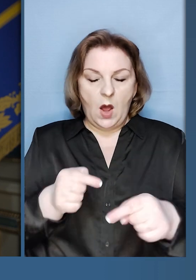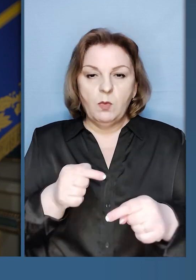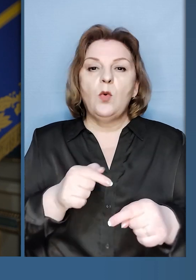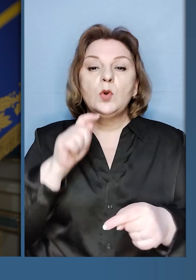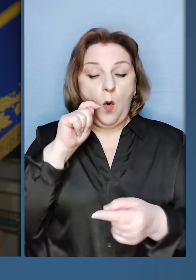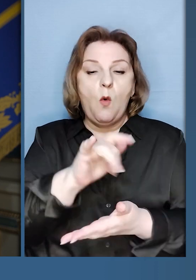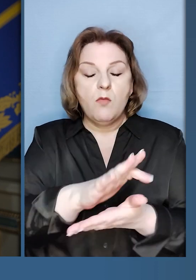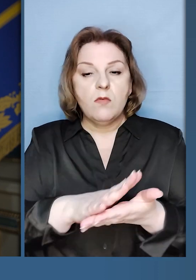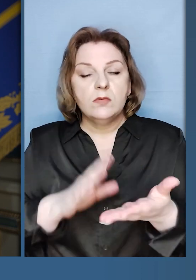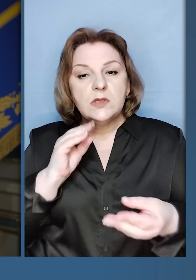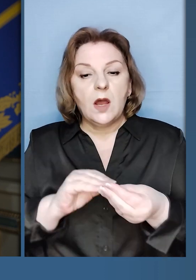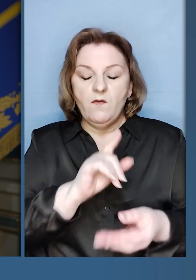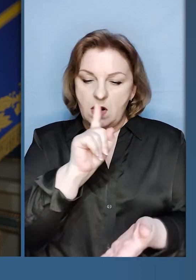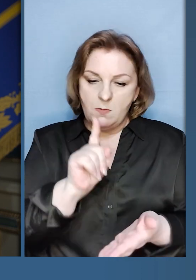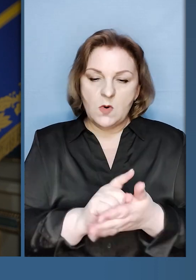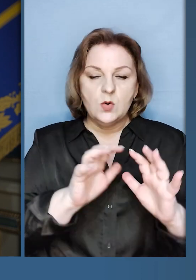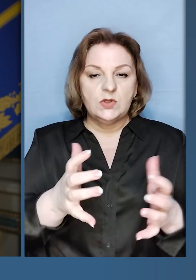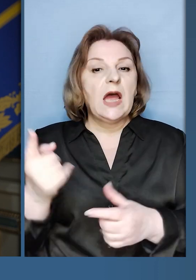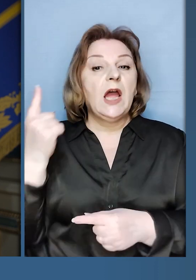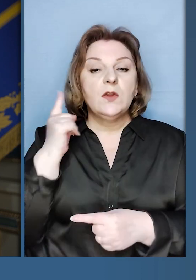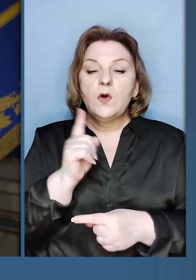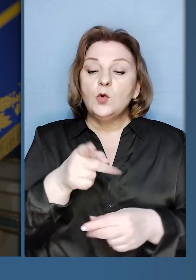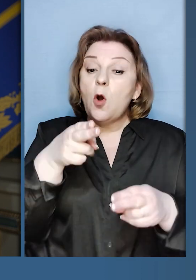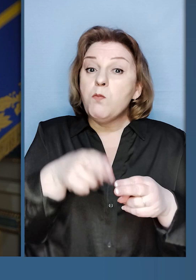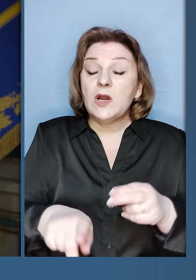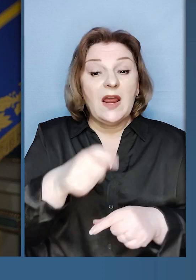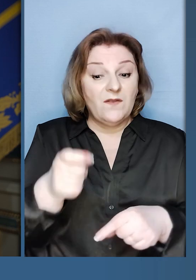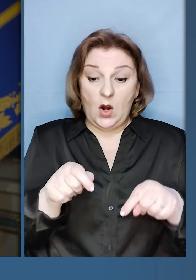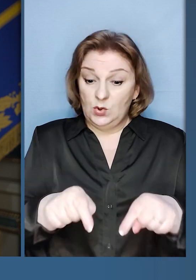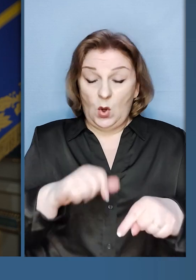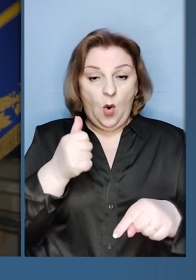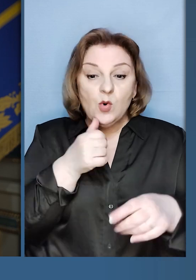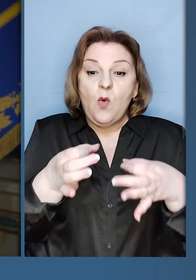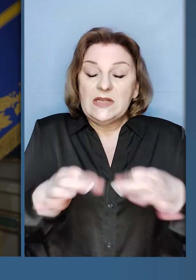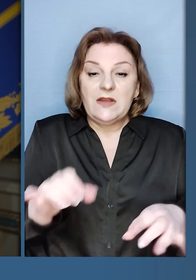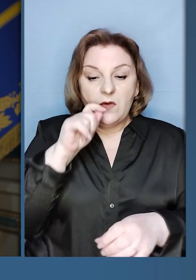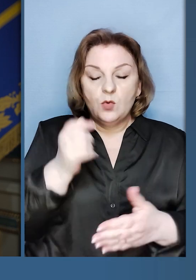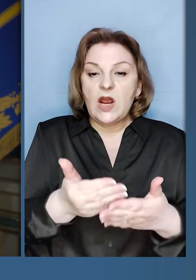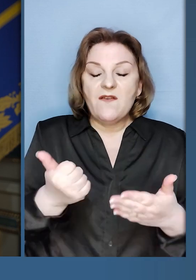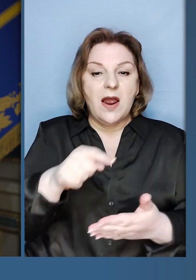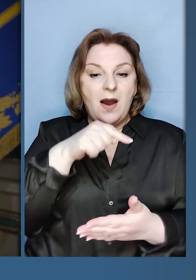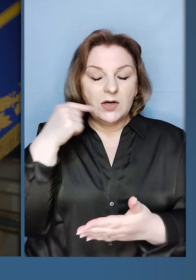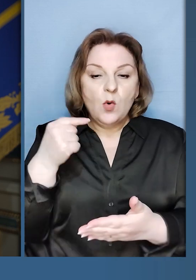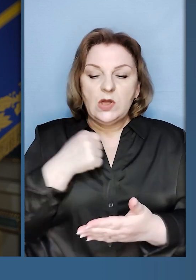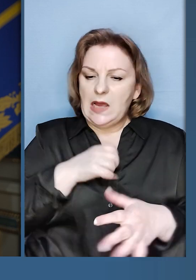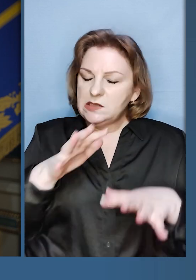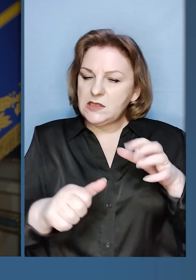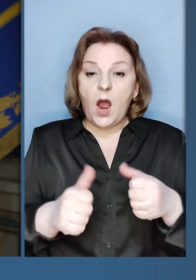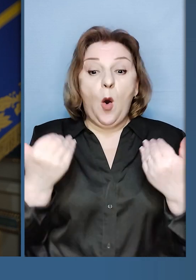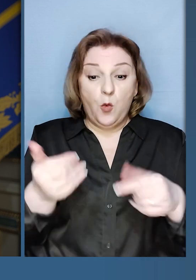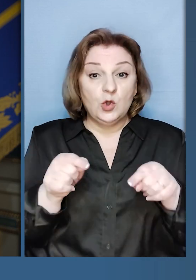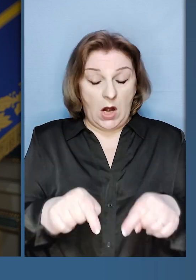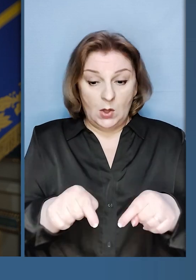проти України триває. Має чути, що припинити війну вже цього року, звільнити Україну від